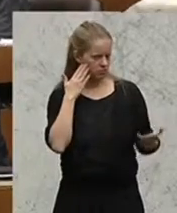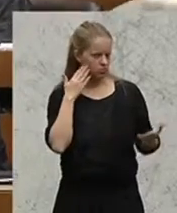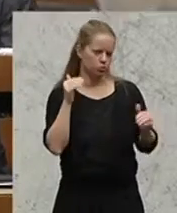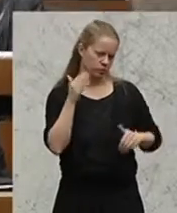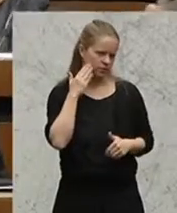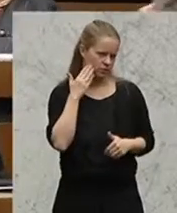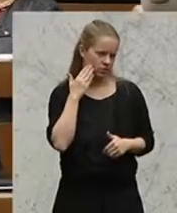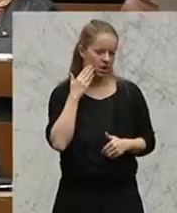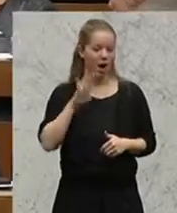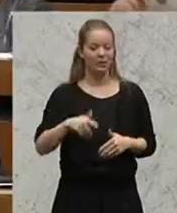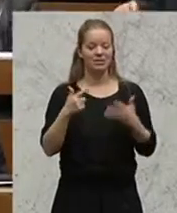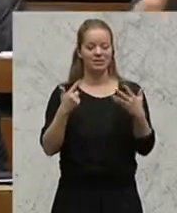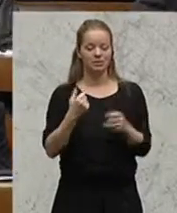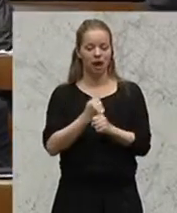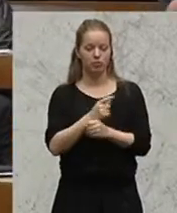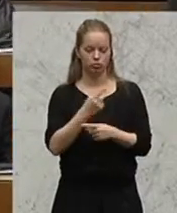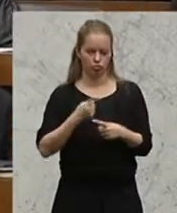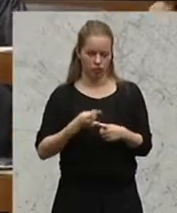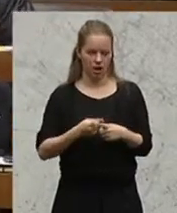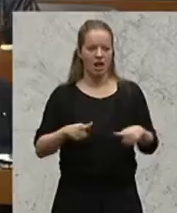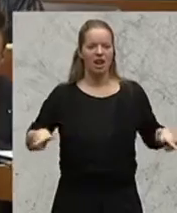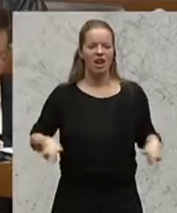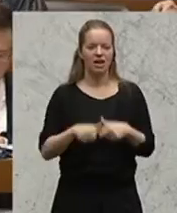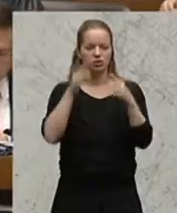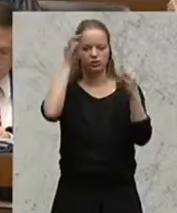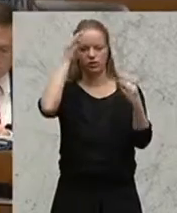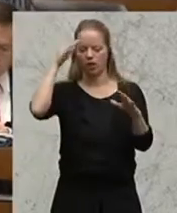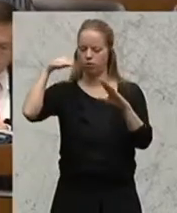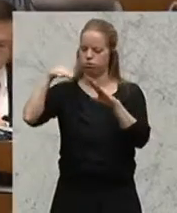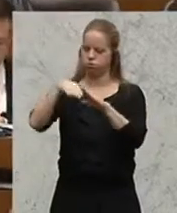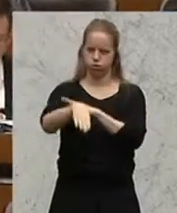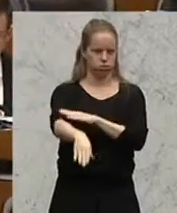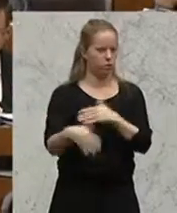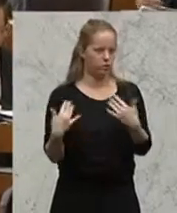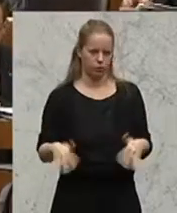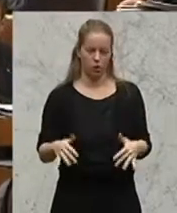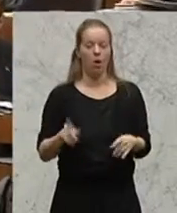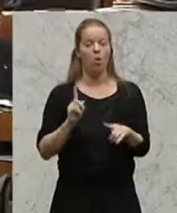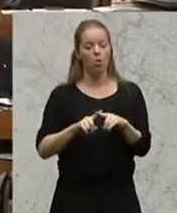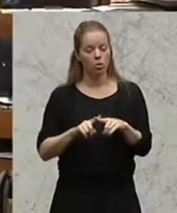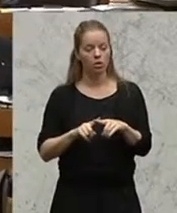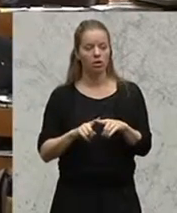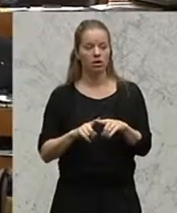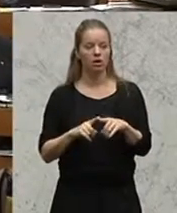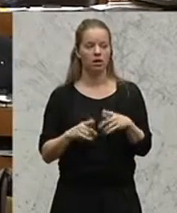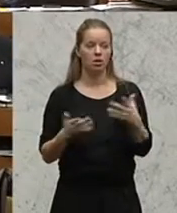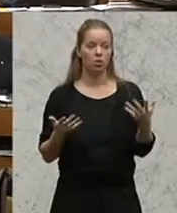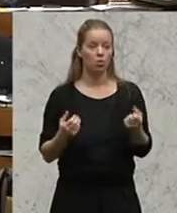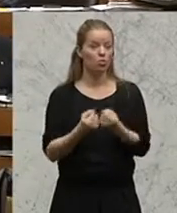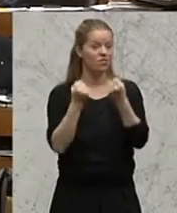Arbeitsstunde nicht nur die Leistungsfähigkeit rapide sinkt, sondern auch das